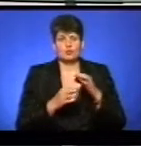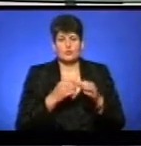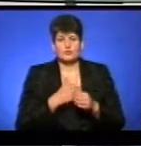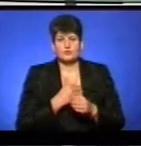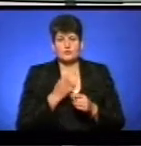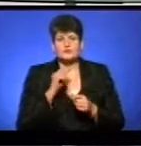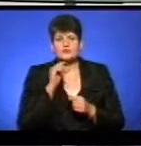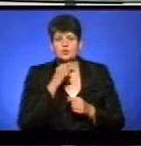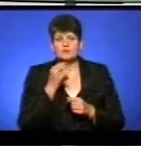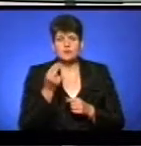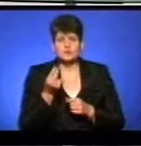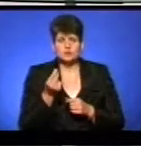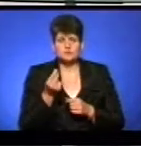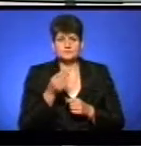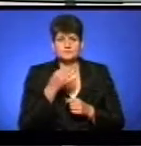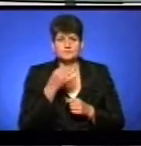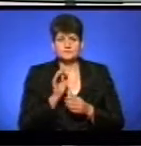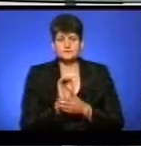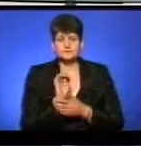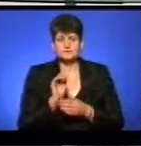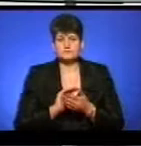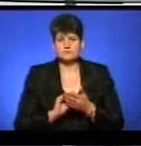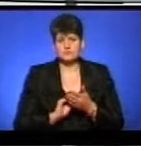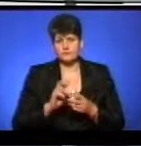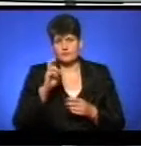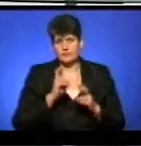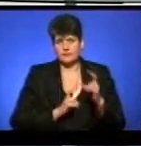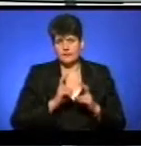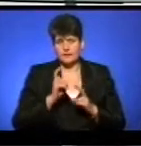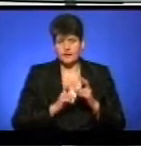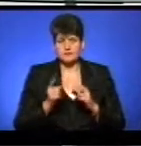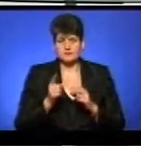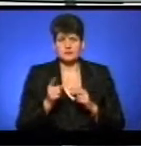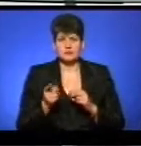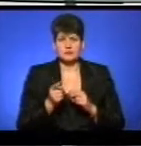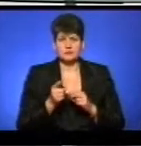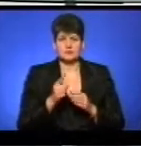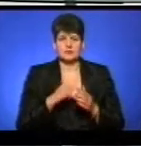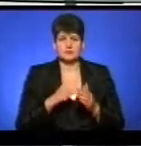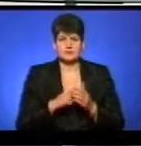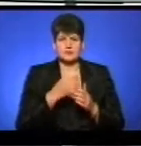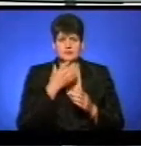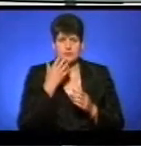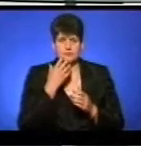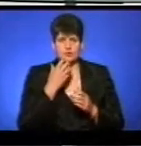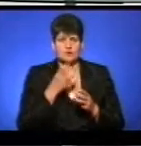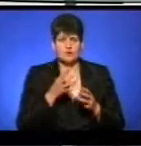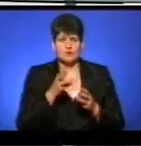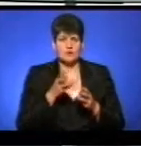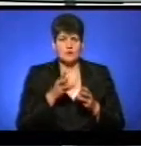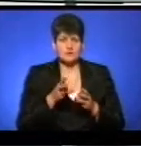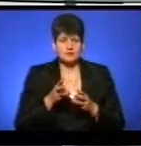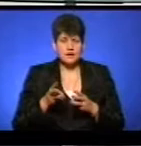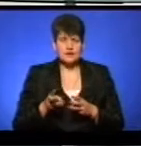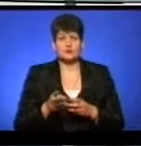зекономити кошти, повідомив прес-секретар комунального підприємства «Тернопільміськтеплокомуненерго» Олександр Лазарчук. За його